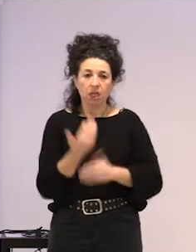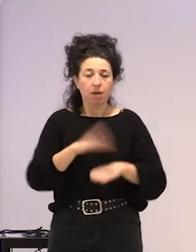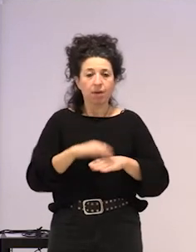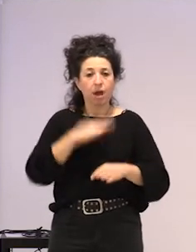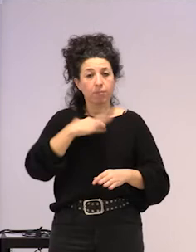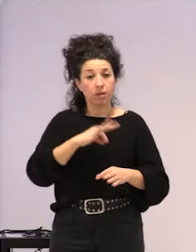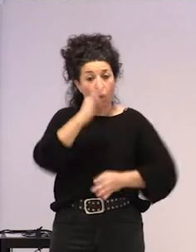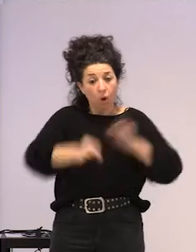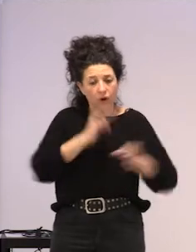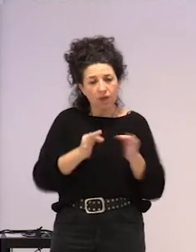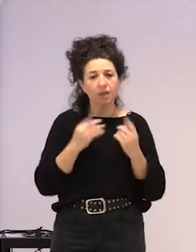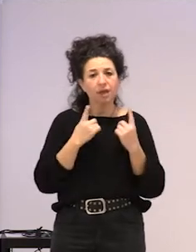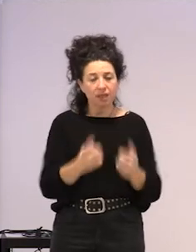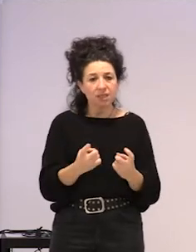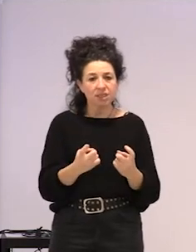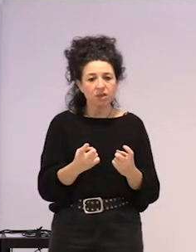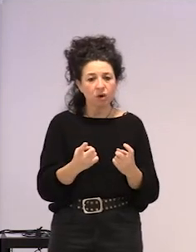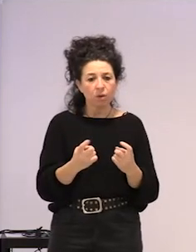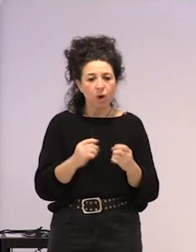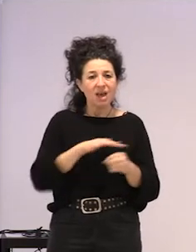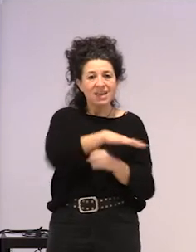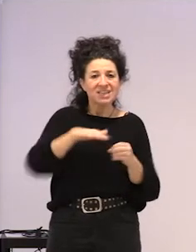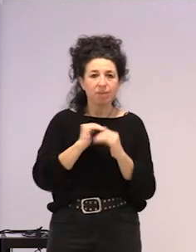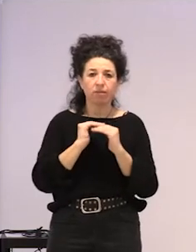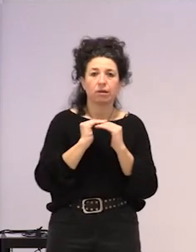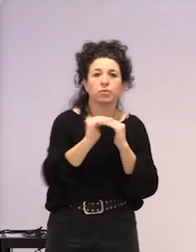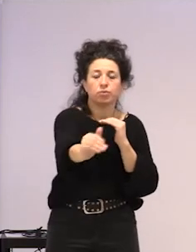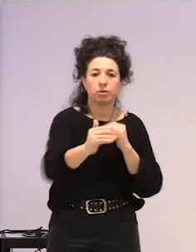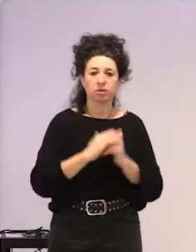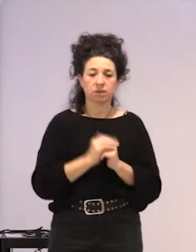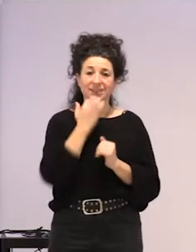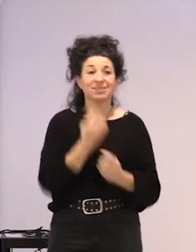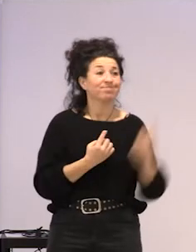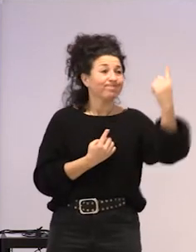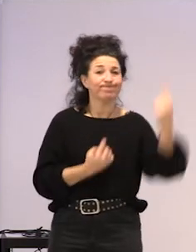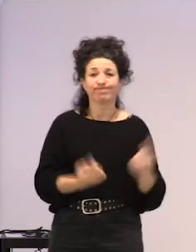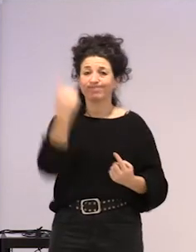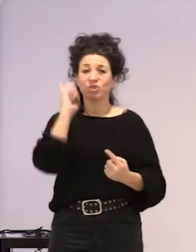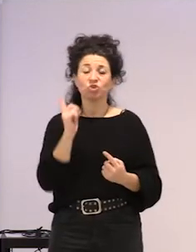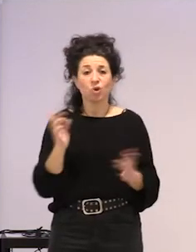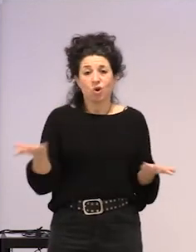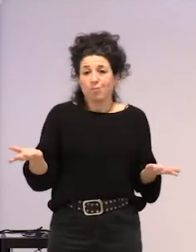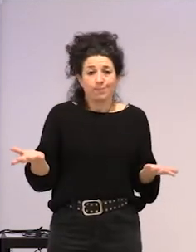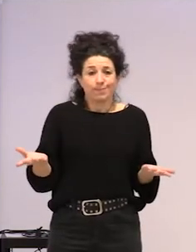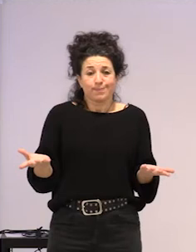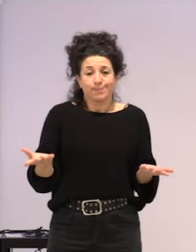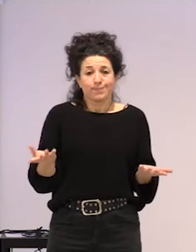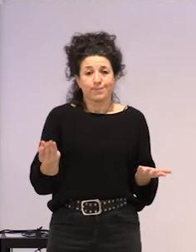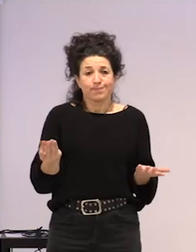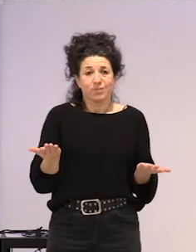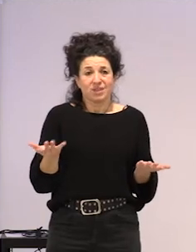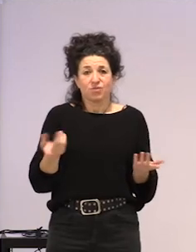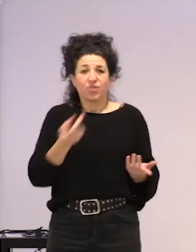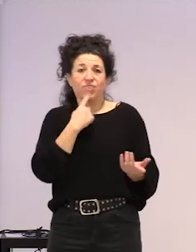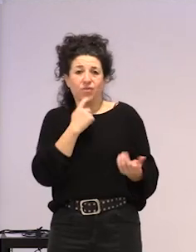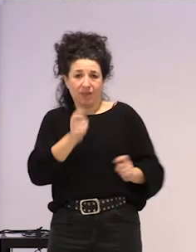izateko, behar ditut, ere moiraunkorrak, ez, bestela, oso puntualak badira, baskotan zailtasunak daude,